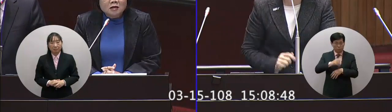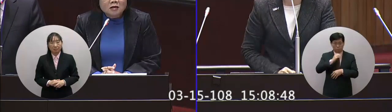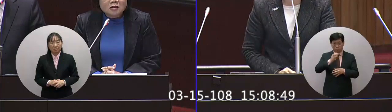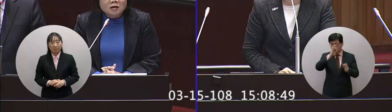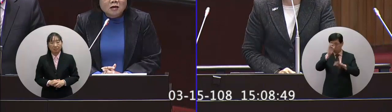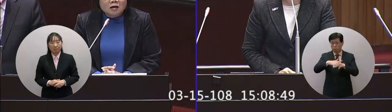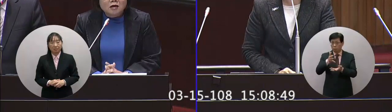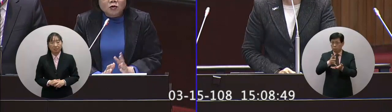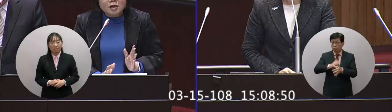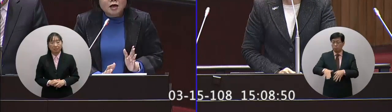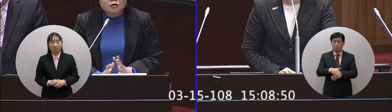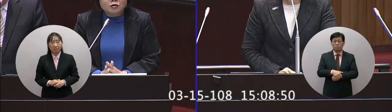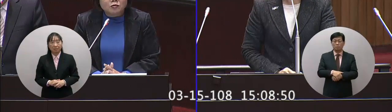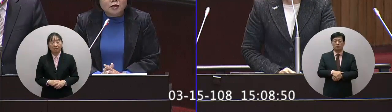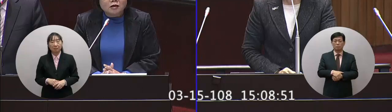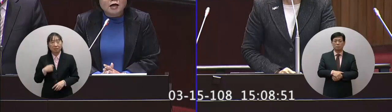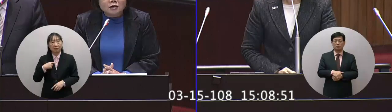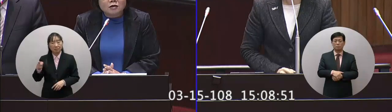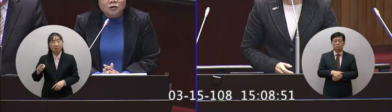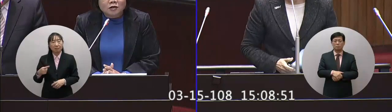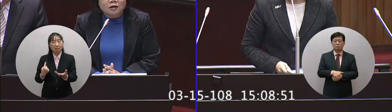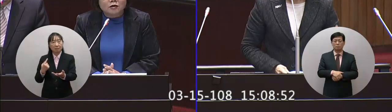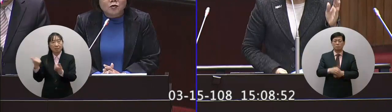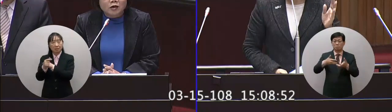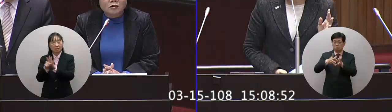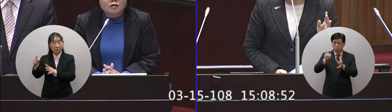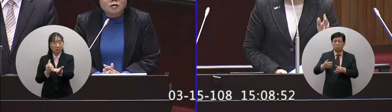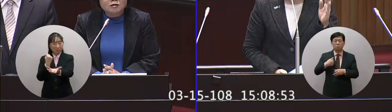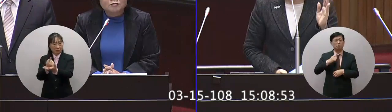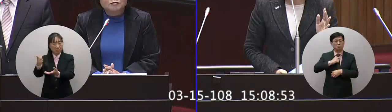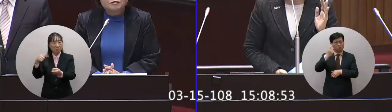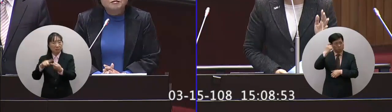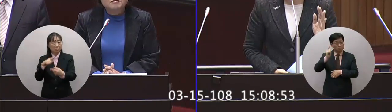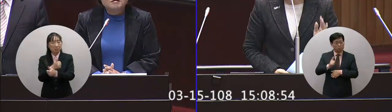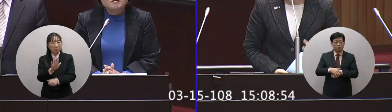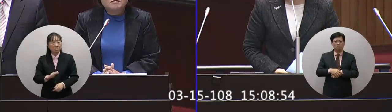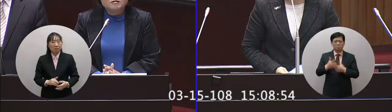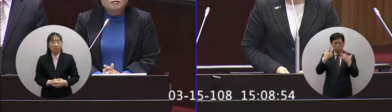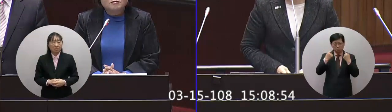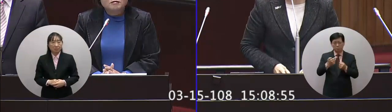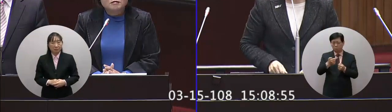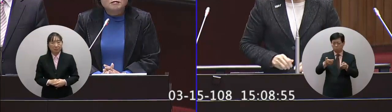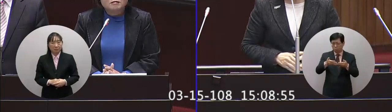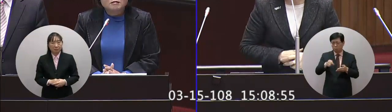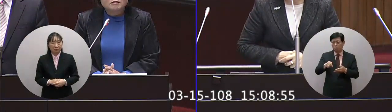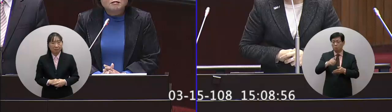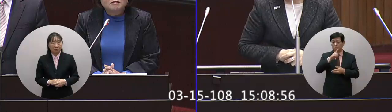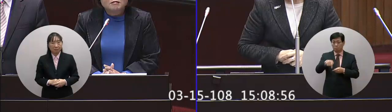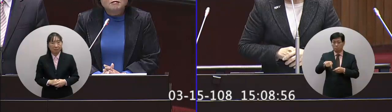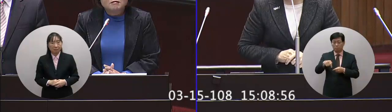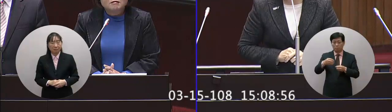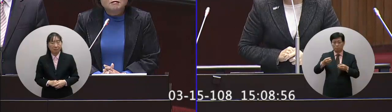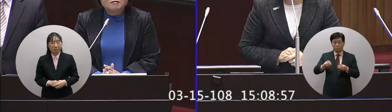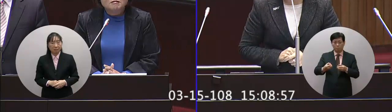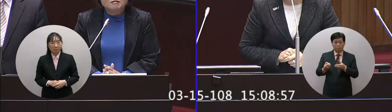狀況去發言嗎呃我想參與的同仁應該是有經驗的我的意思是說非常重要的就是華運